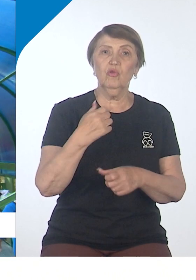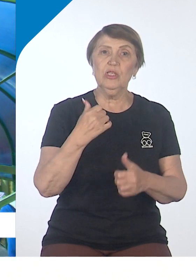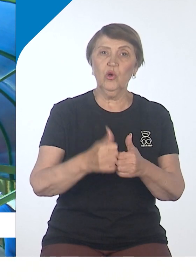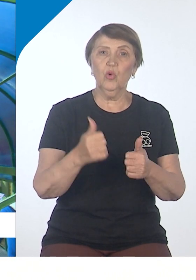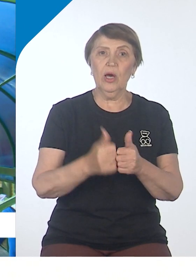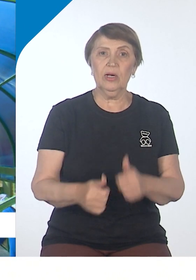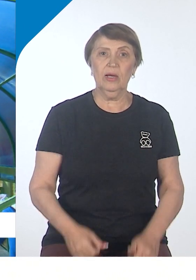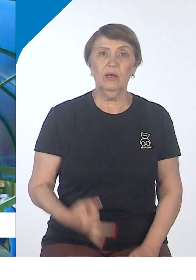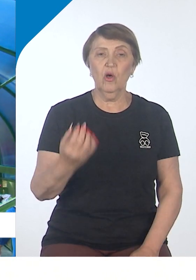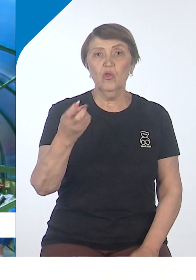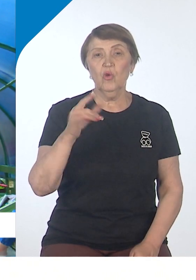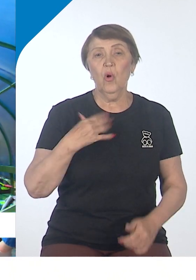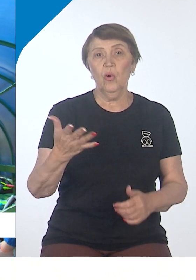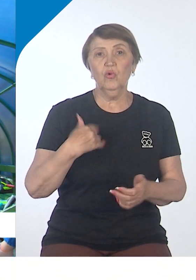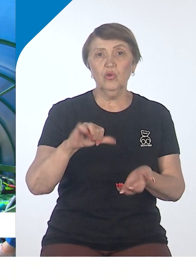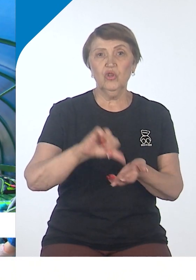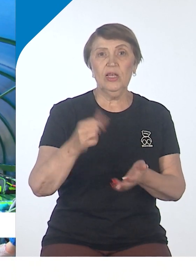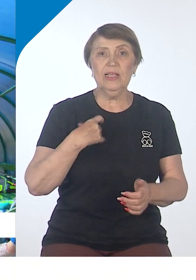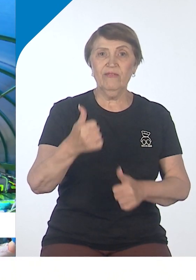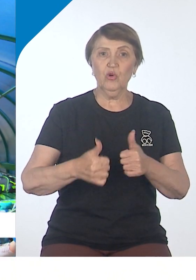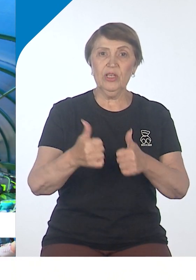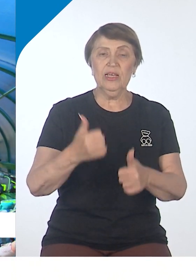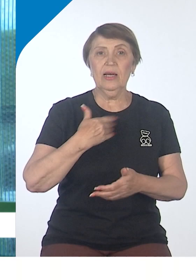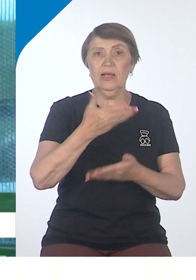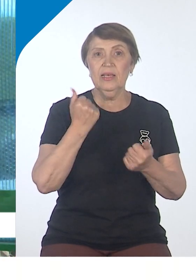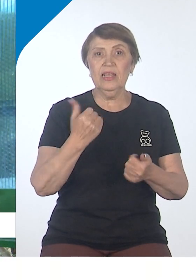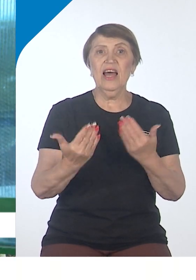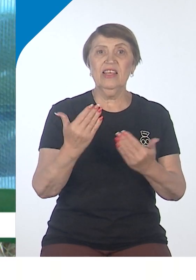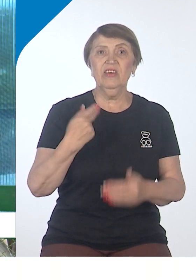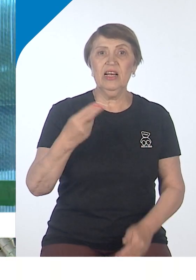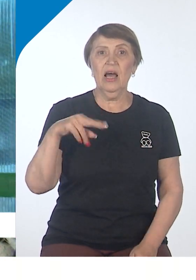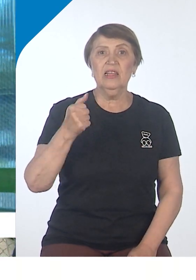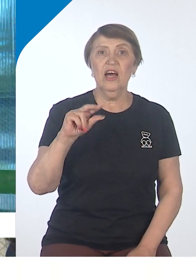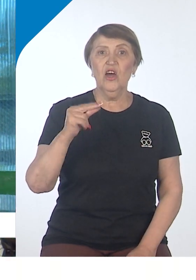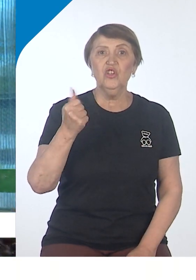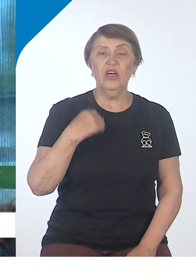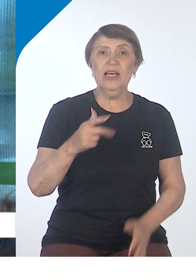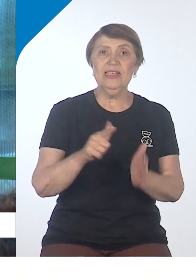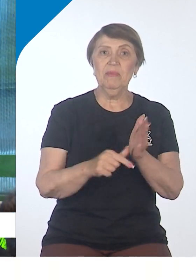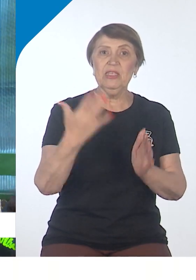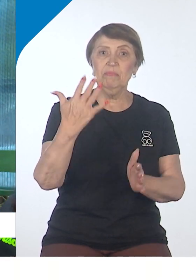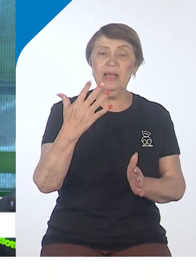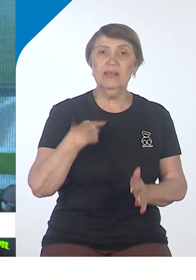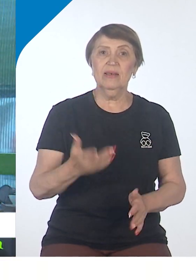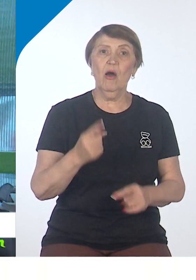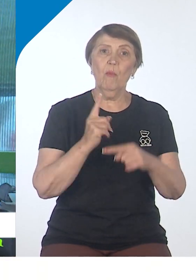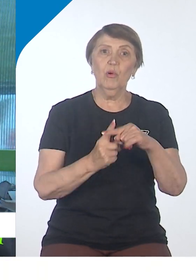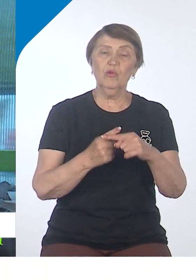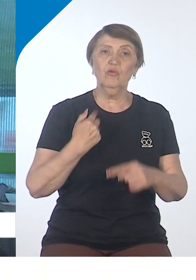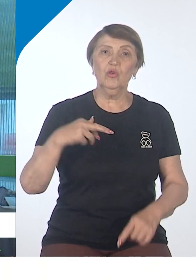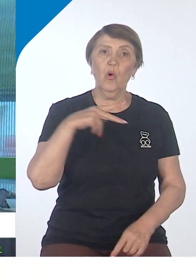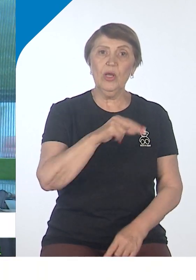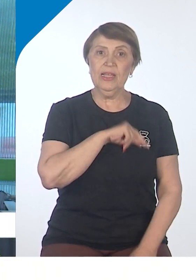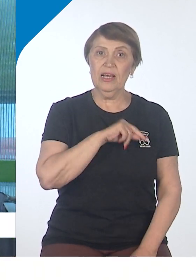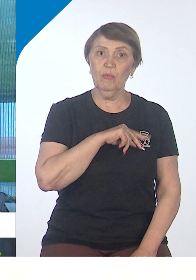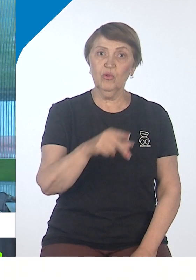участие в турнирах не... Наверное, дача. А в 75 плюс, скажем так, играете в теннис, ходите на работу.